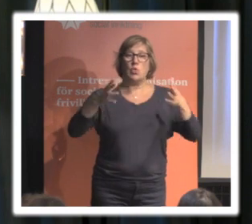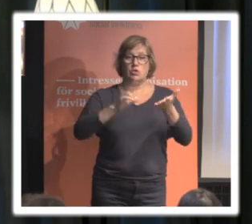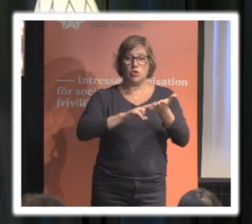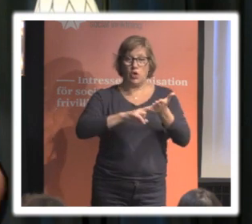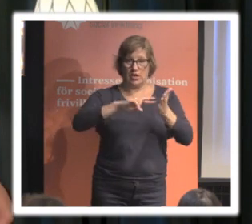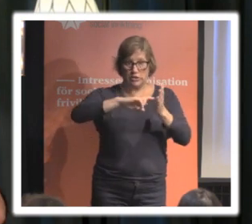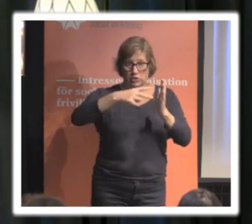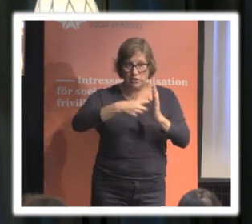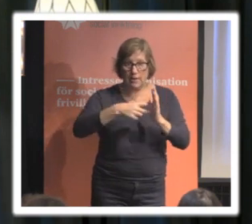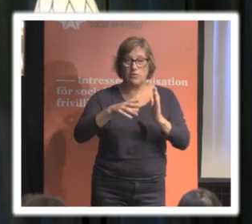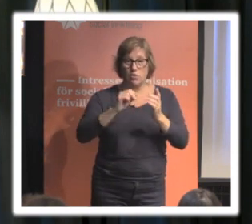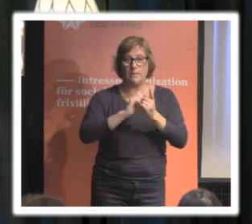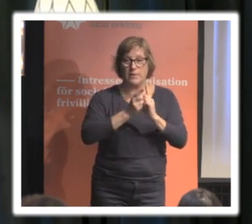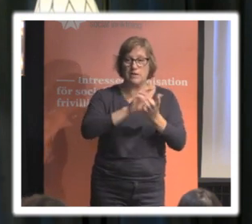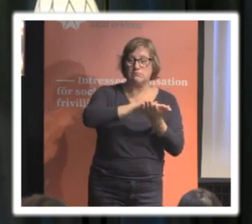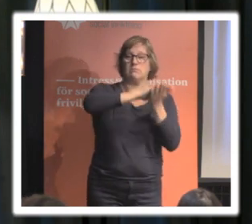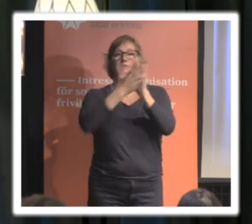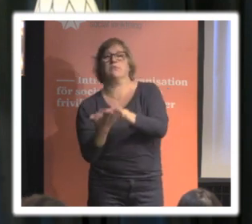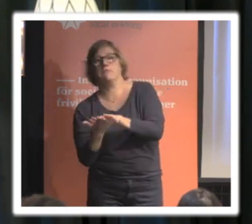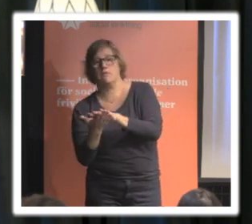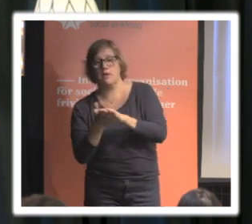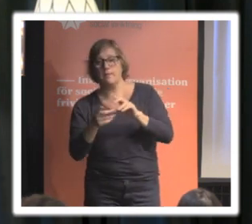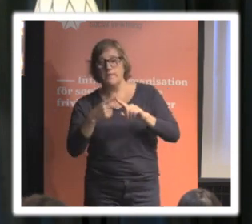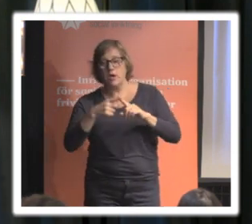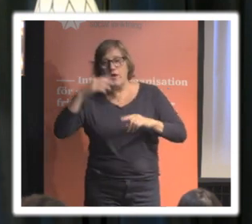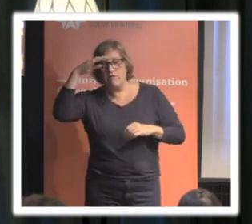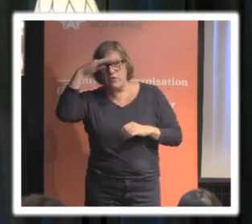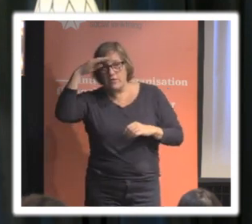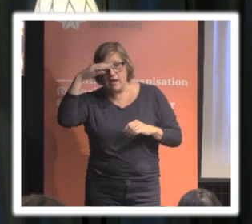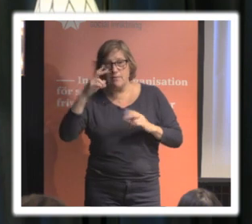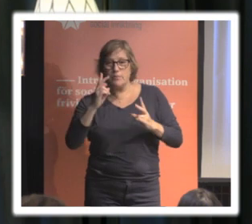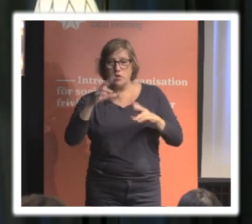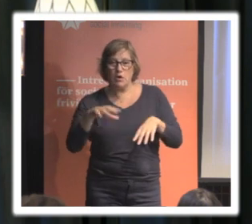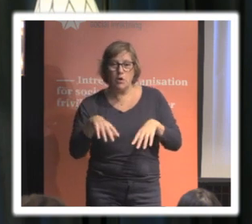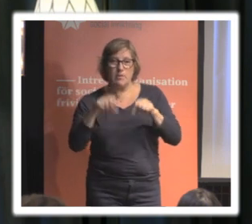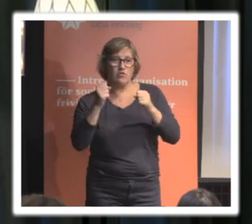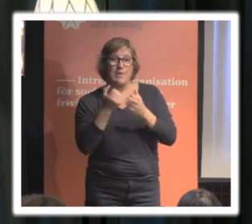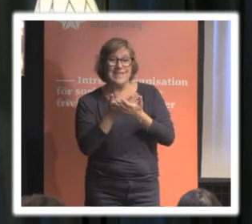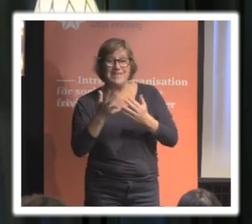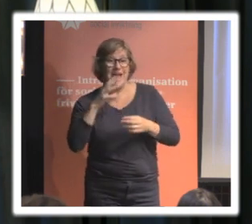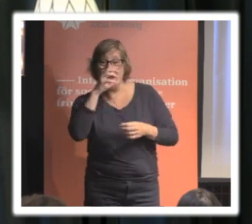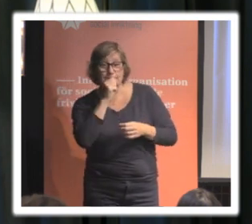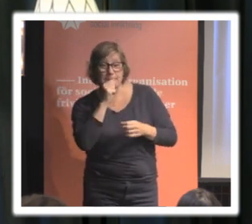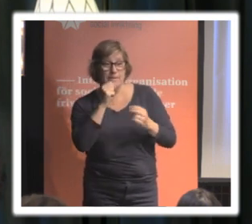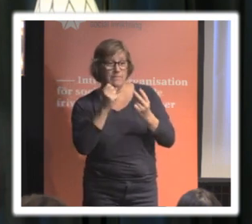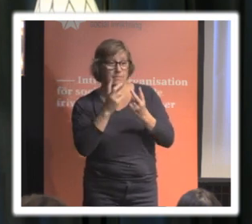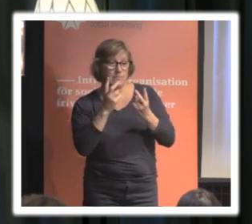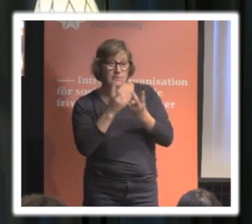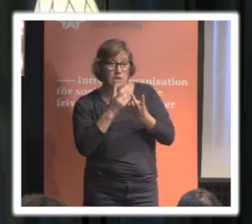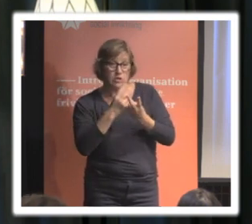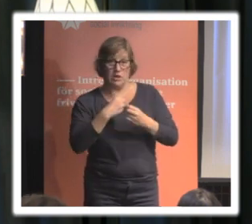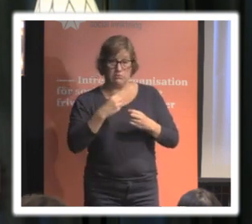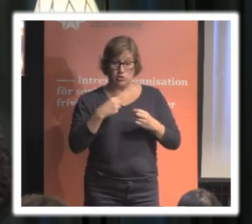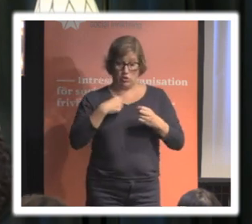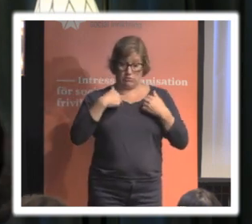paradigmskifte där man började fundera på om det inte var så att även uppgifter som inte var hemliga alltså uppgifter man redan har lämnat ifrån